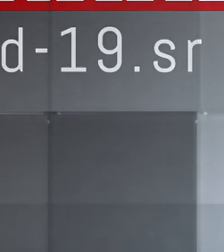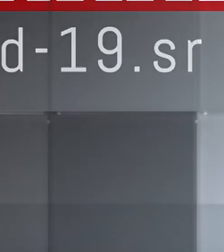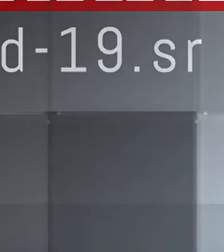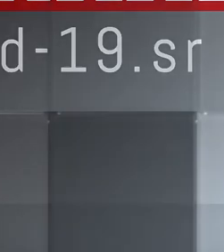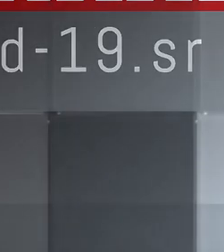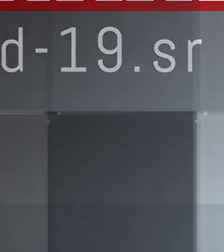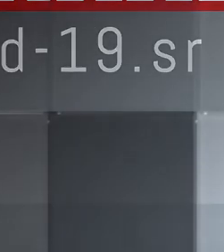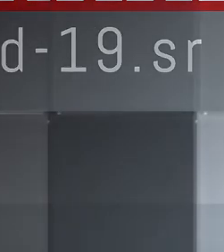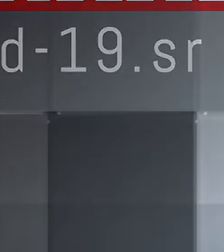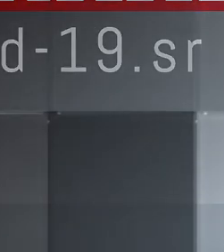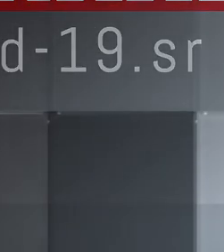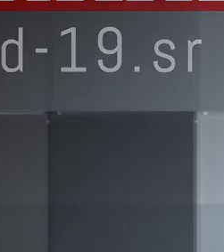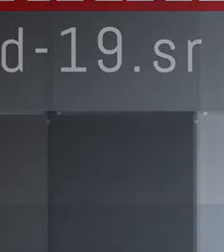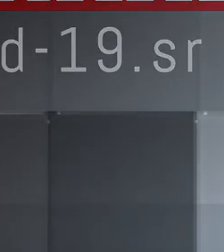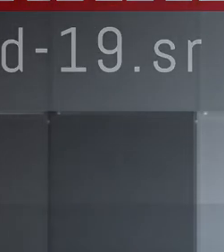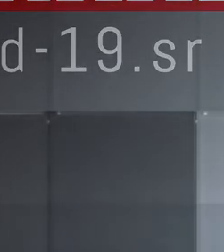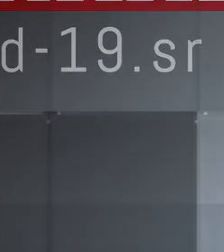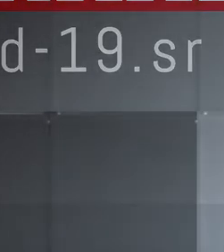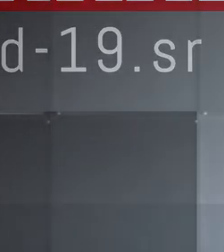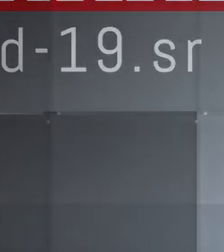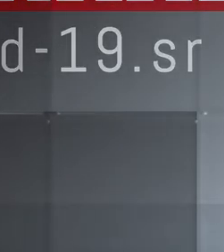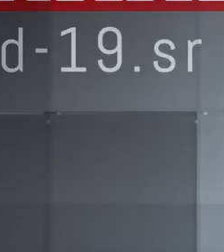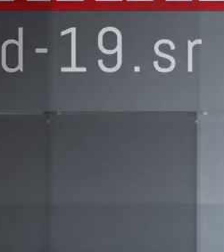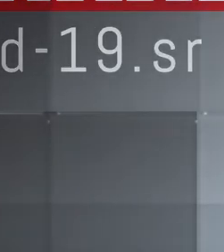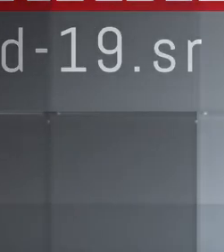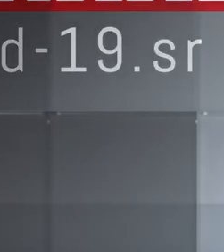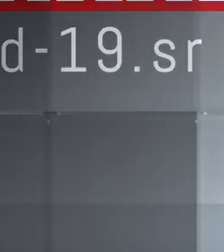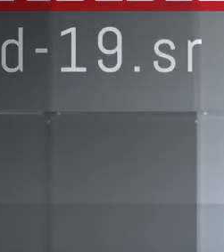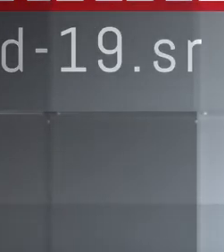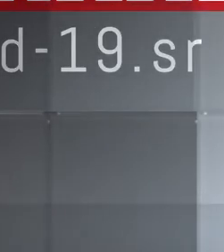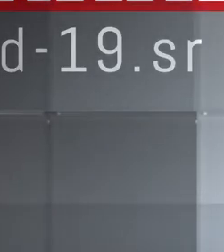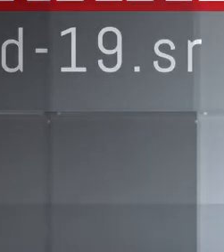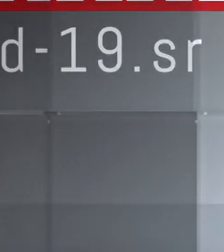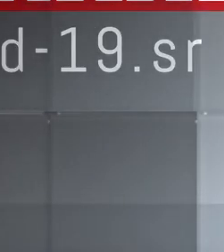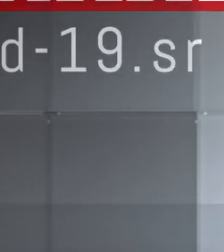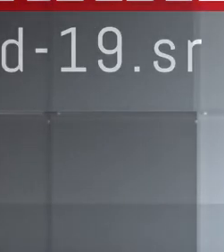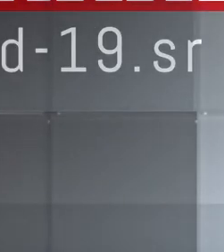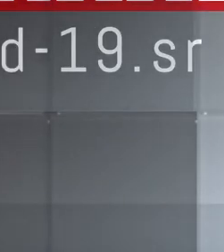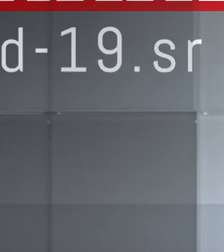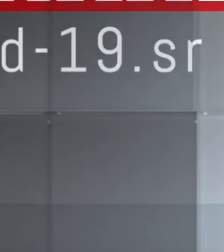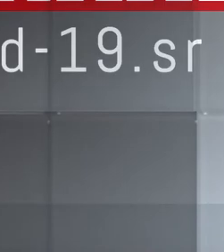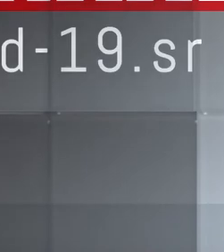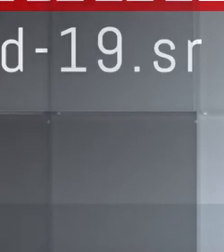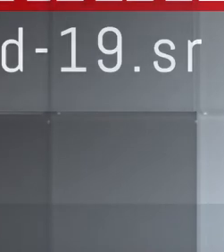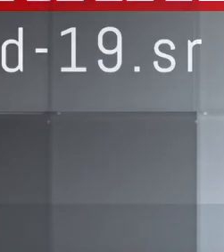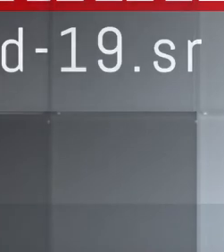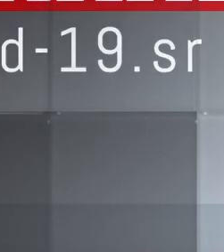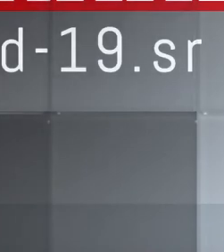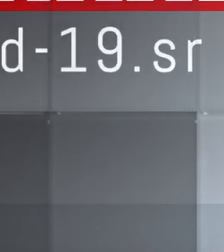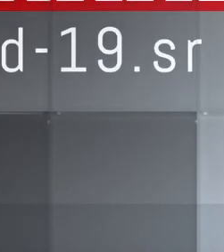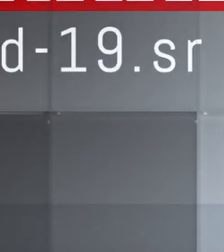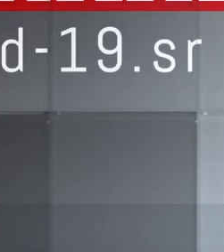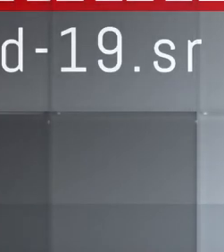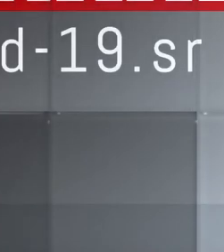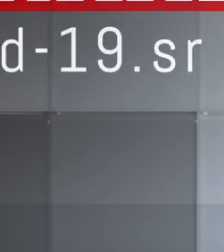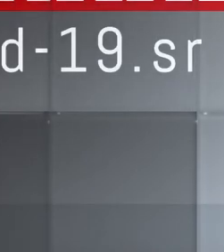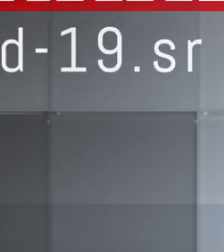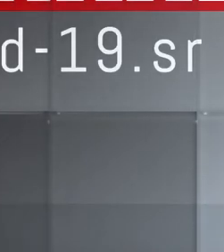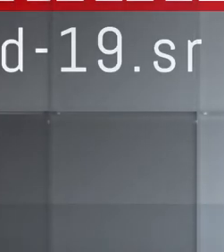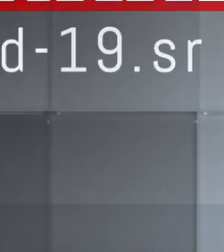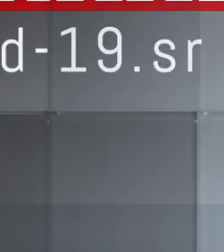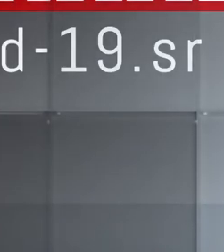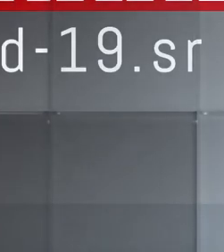Transport, Communicatie en Toerisme in dezelfde persconferentie. Hij benadrukt dat wij met z'n allen moeten